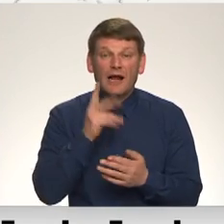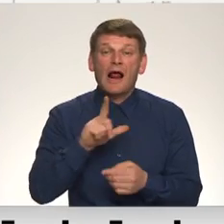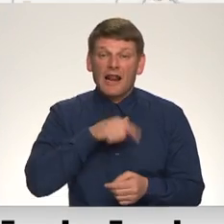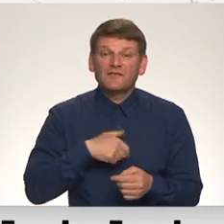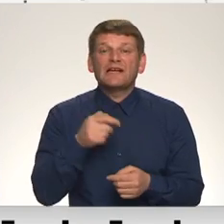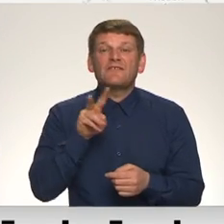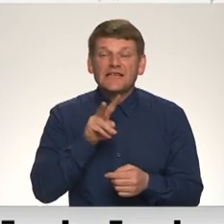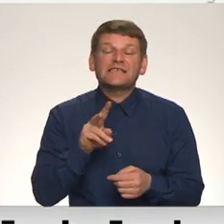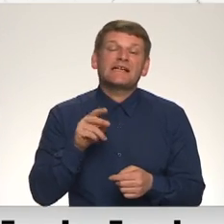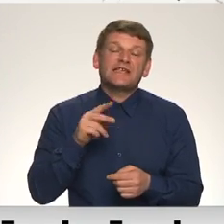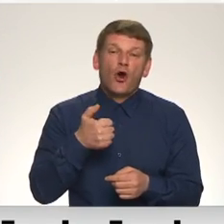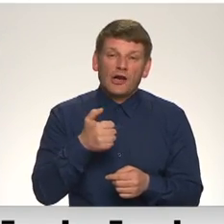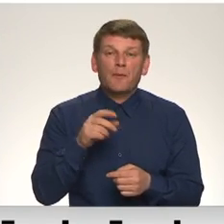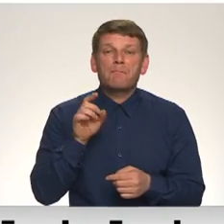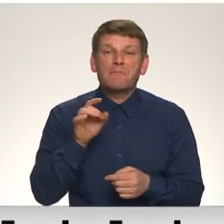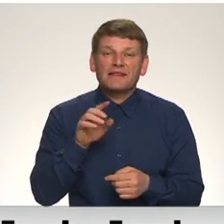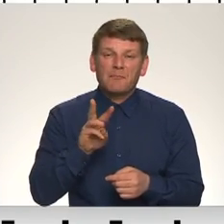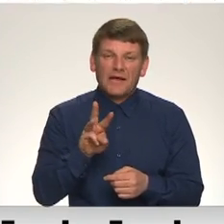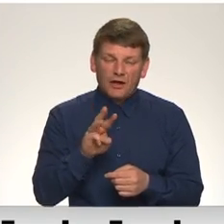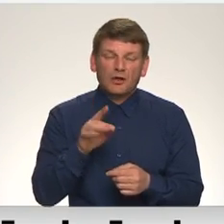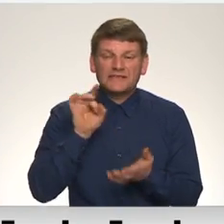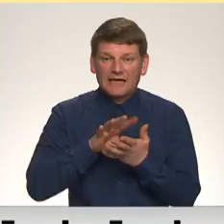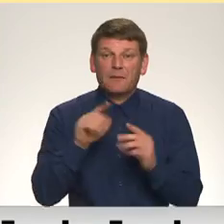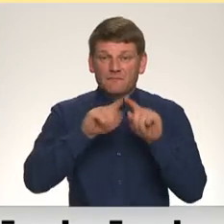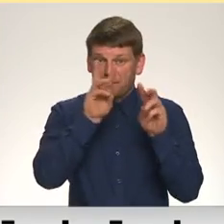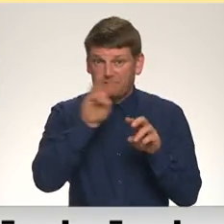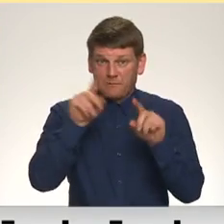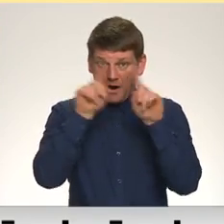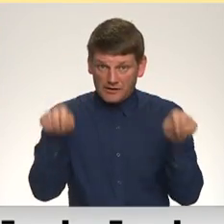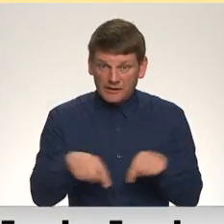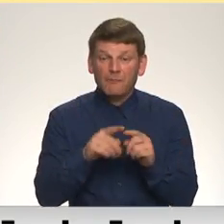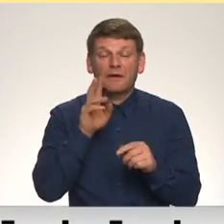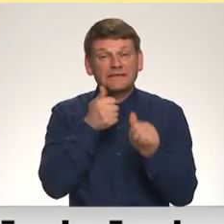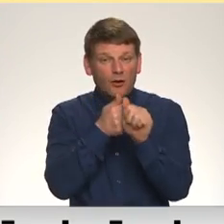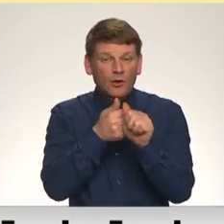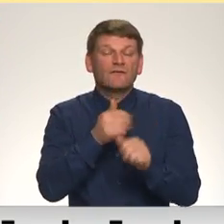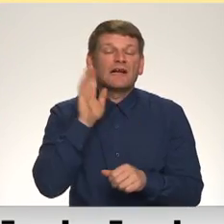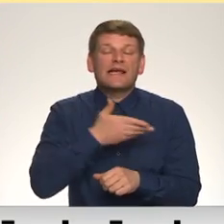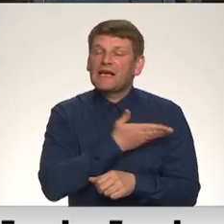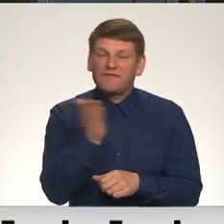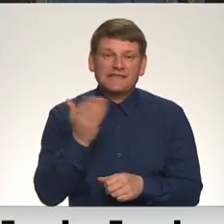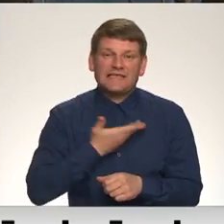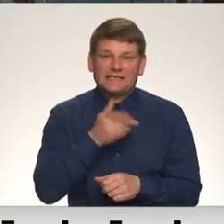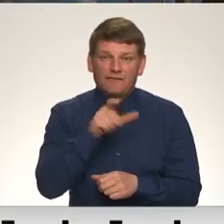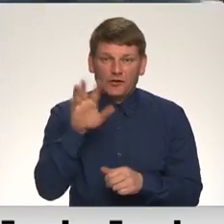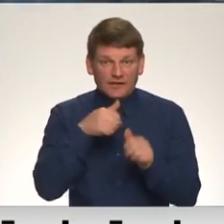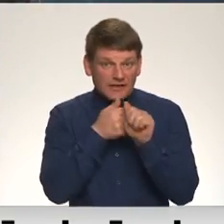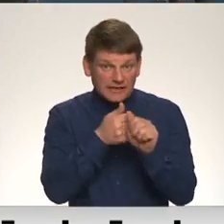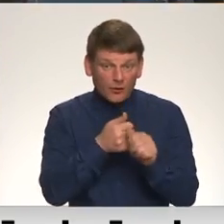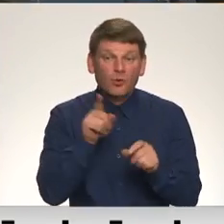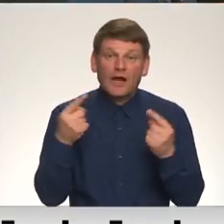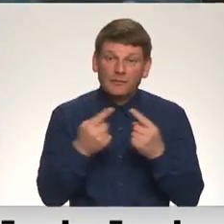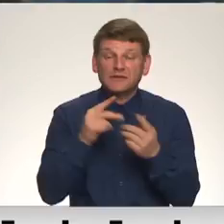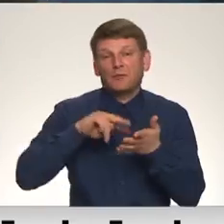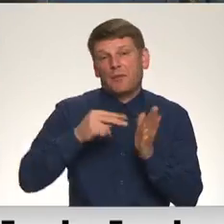vides ģeoloģijas un meteoroloģijas centra mājaslapā gaisa kvalitātes rādītājiem var sekot līdzi ik viens iedzīvotājs un arī atbilstīgi